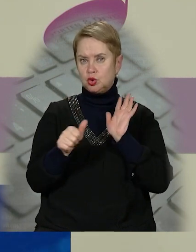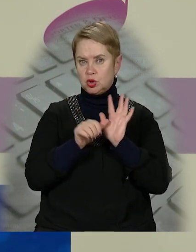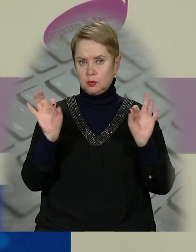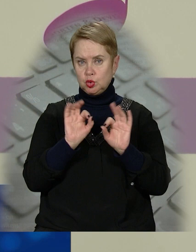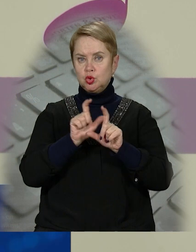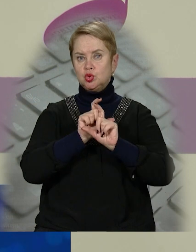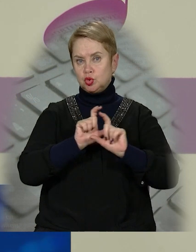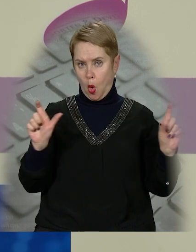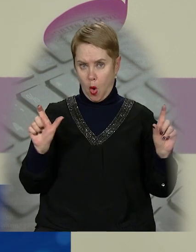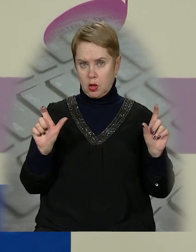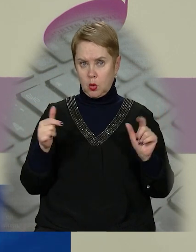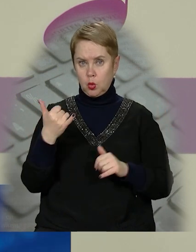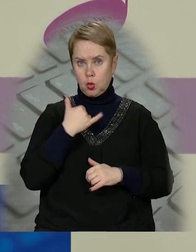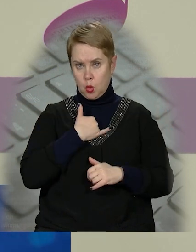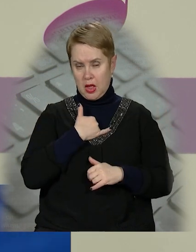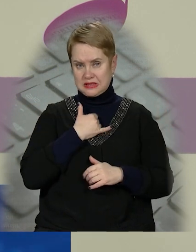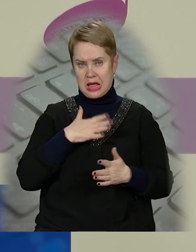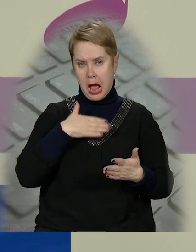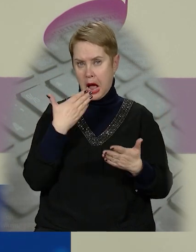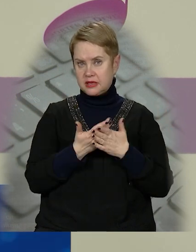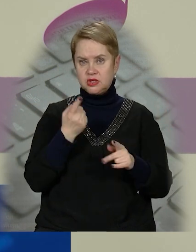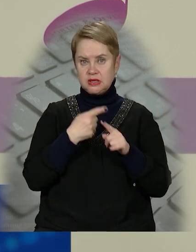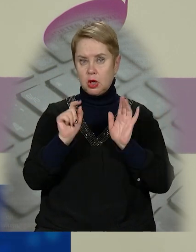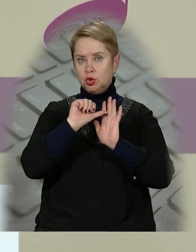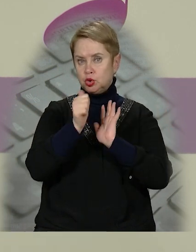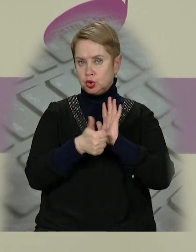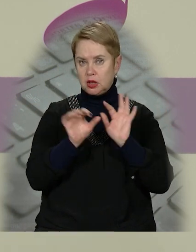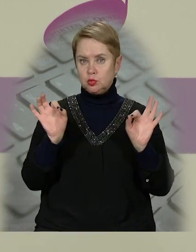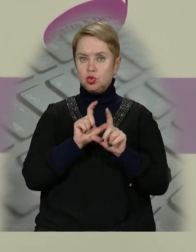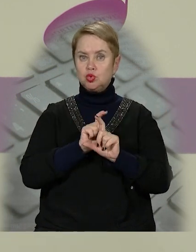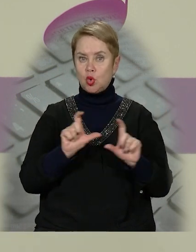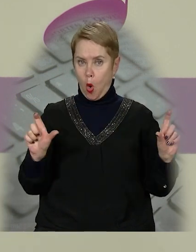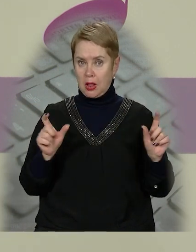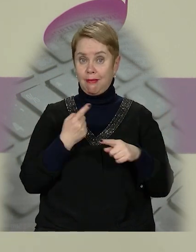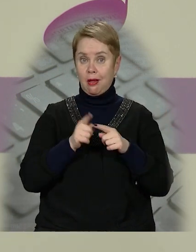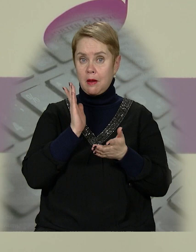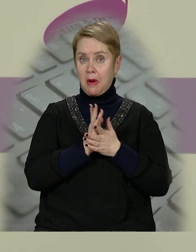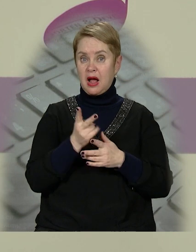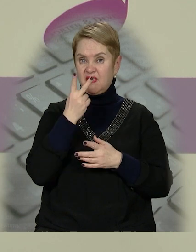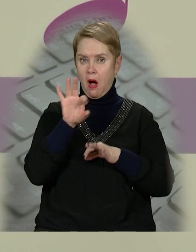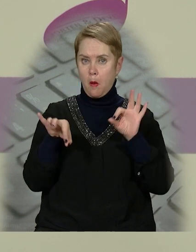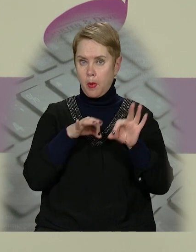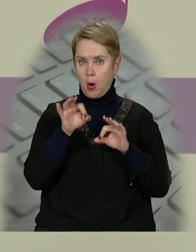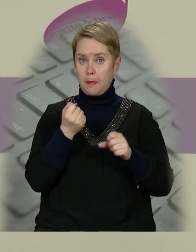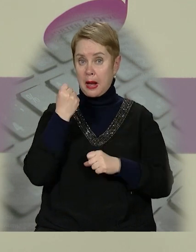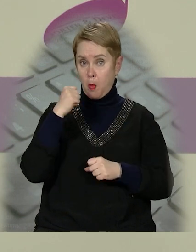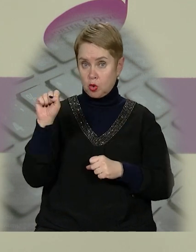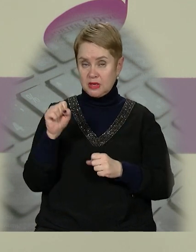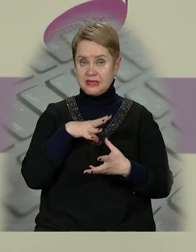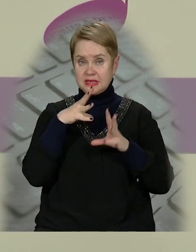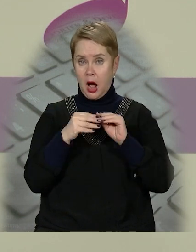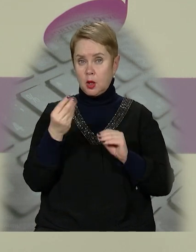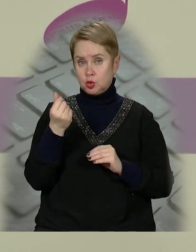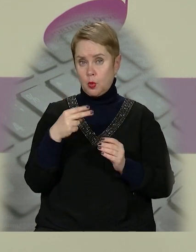6 музичних школ. Одна з найактивніших – це 16 музична школа, яка має 2 проєкти-переможців.